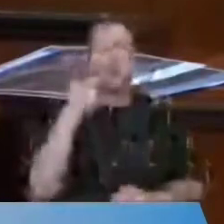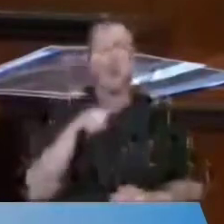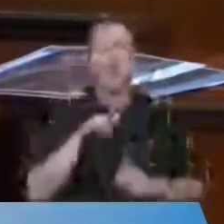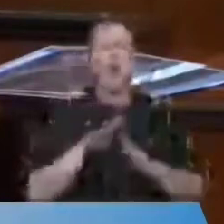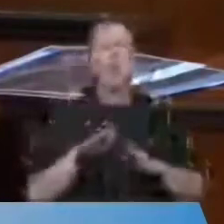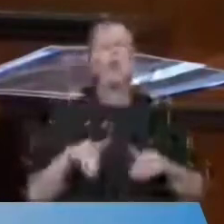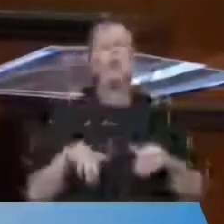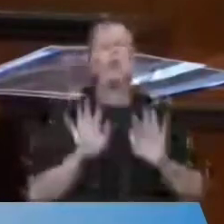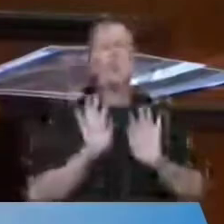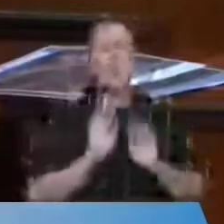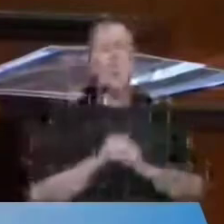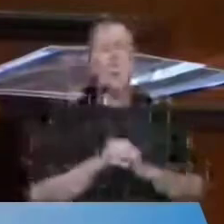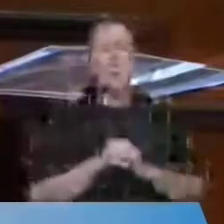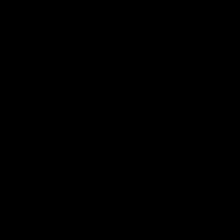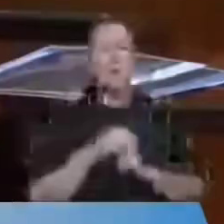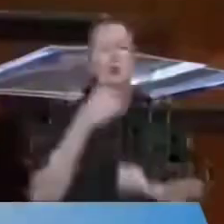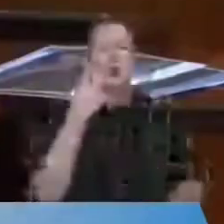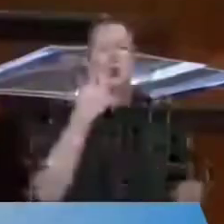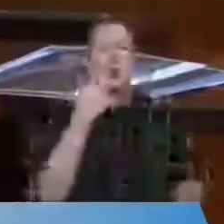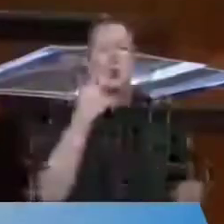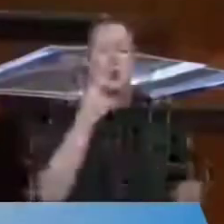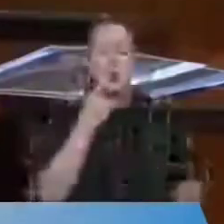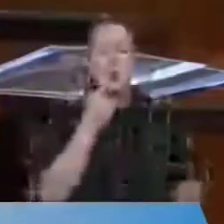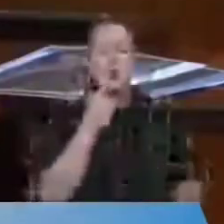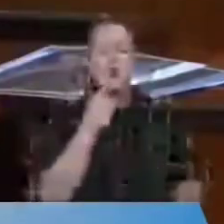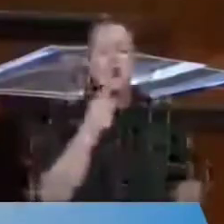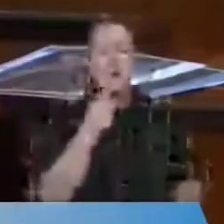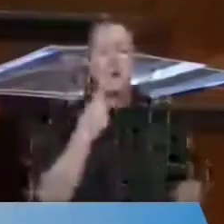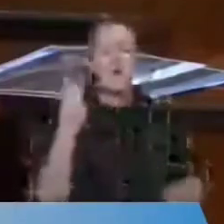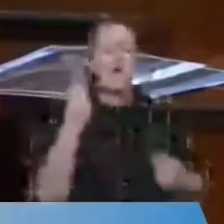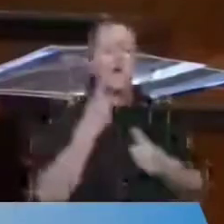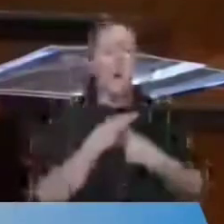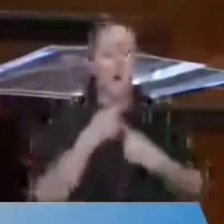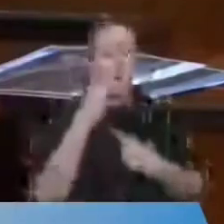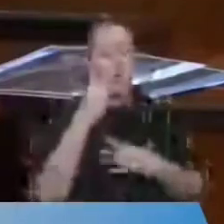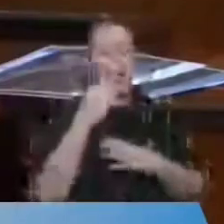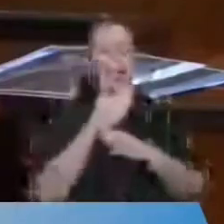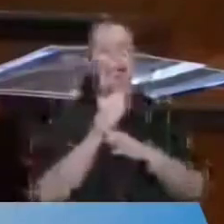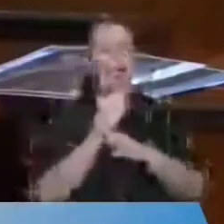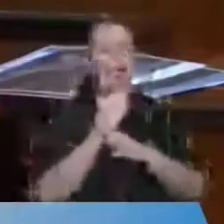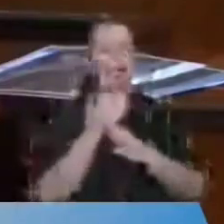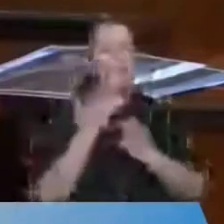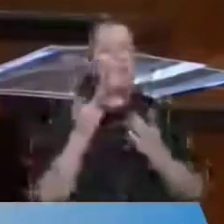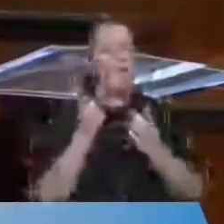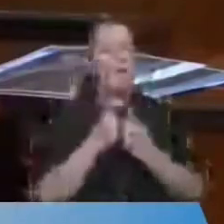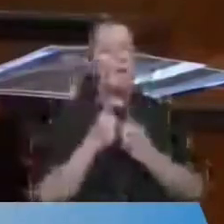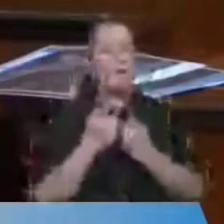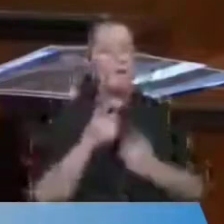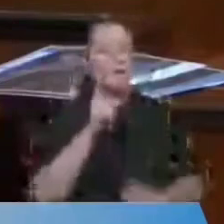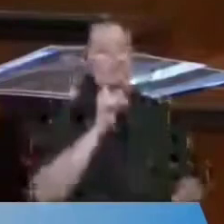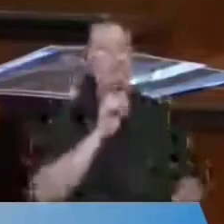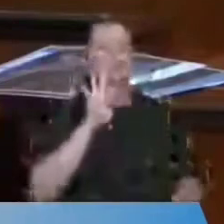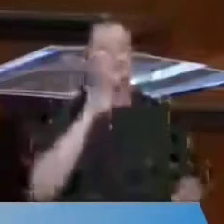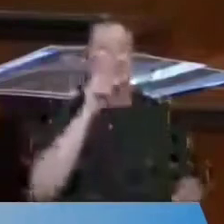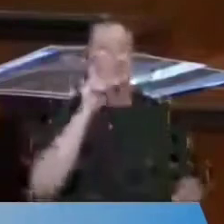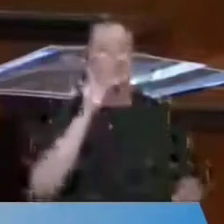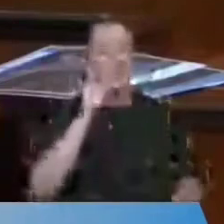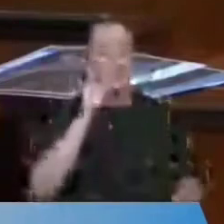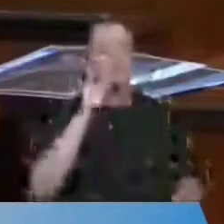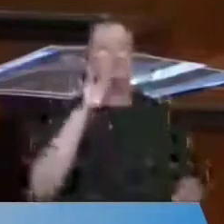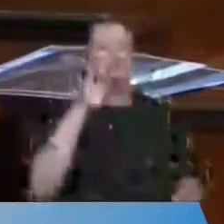Yok, bilemedin. Dört buçuk yıl, dört buçuk yılla çarpacağız, ikiye böleceğiz. Ne çıkıyor biliyor musunuz? Yüz kırk dokuz